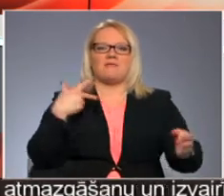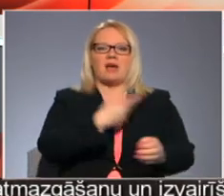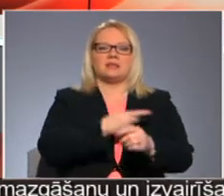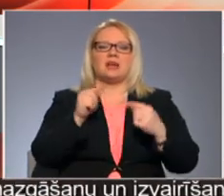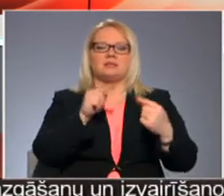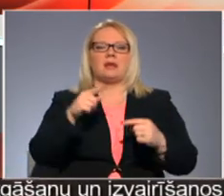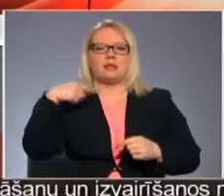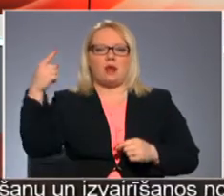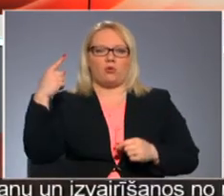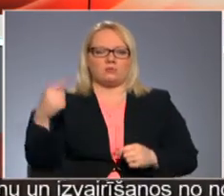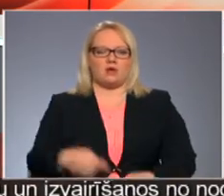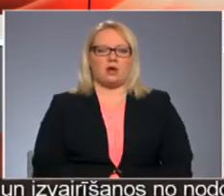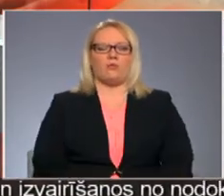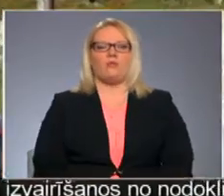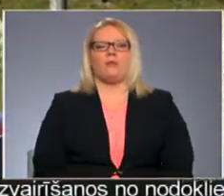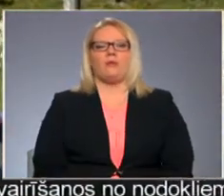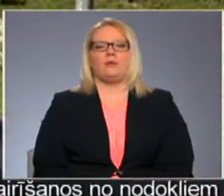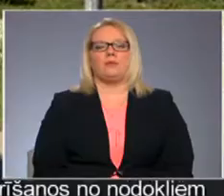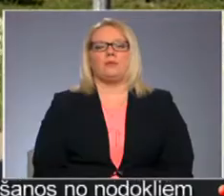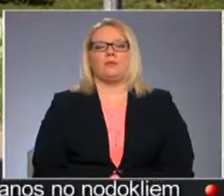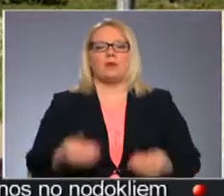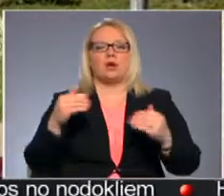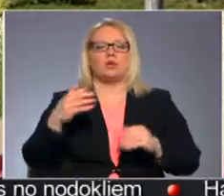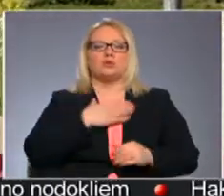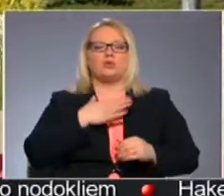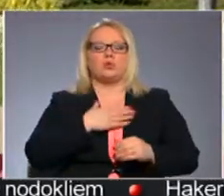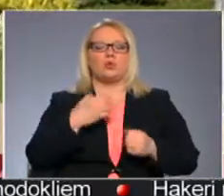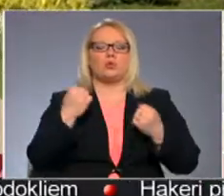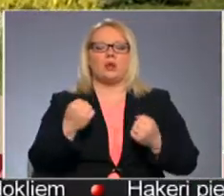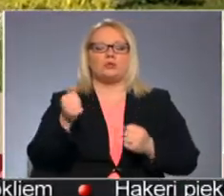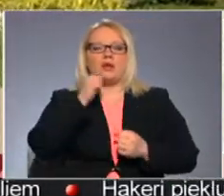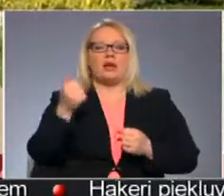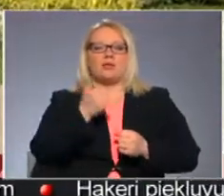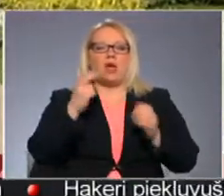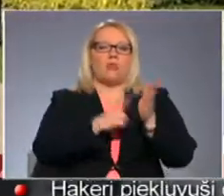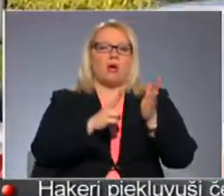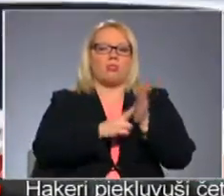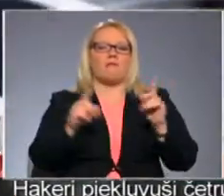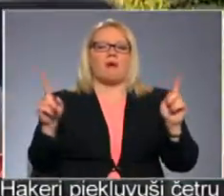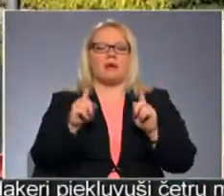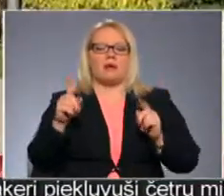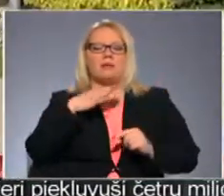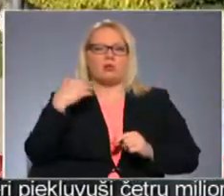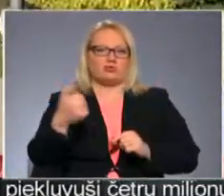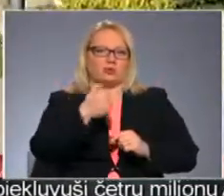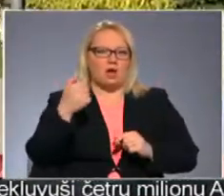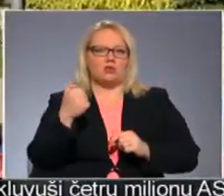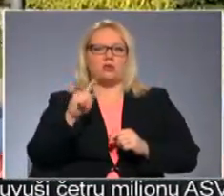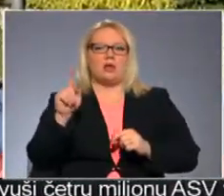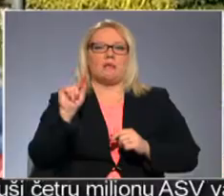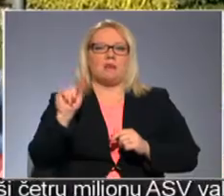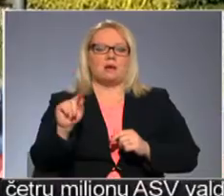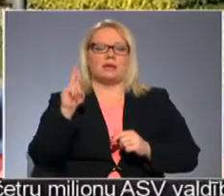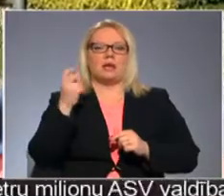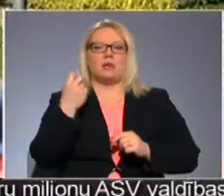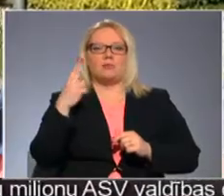vidzemstelvīzijas kolēģi. Suņu turēšanas īgadējā nodava Valmierā pastāv jau vairākus gadus un ir pavisam neliela